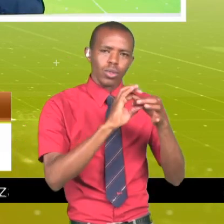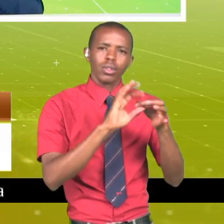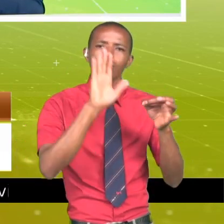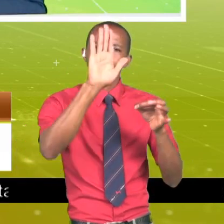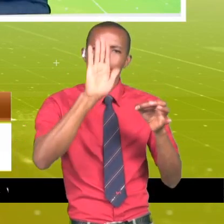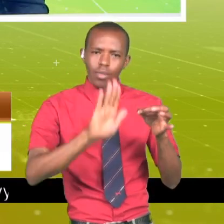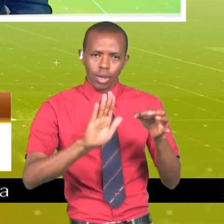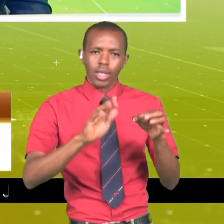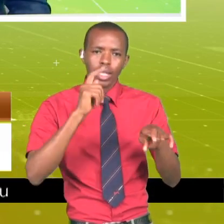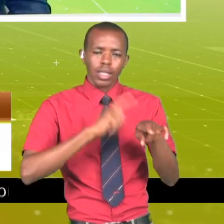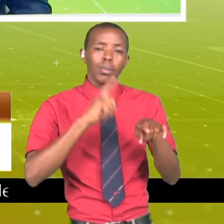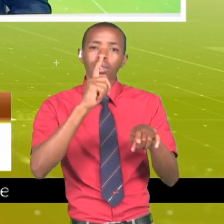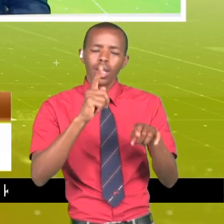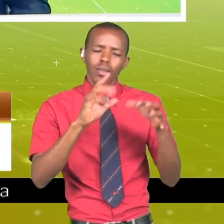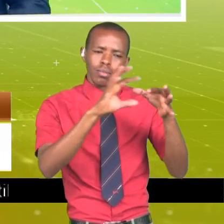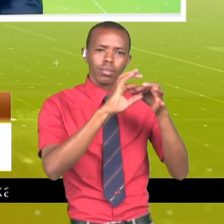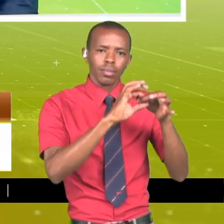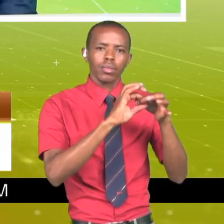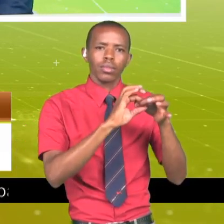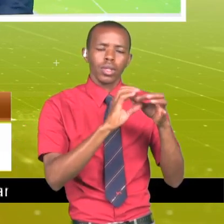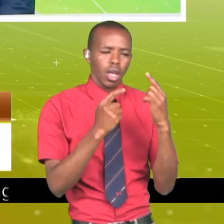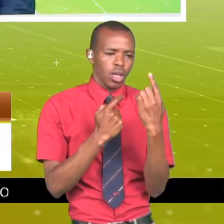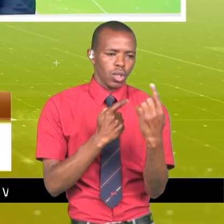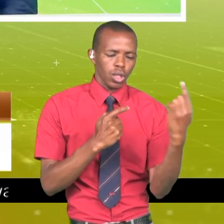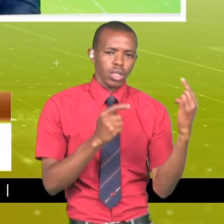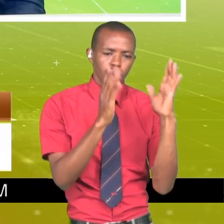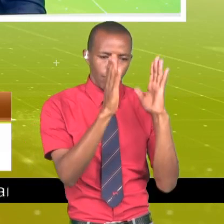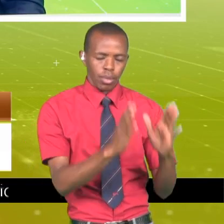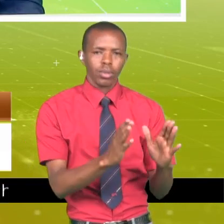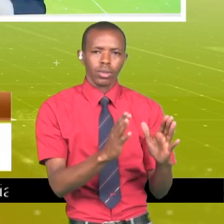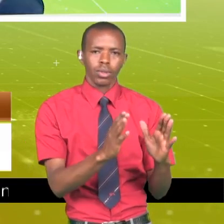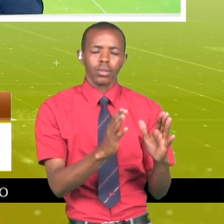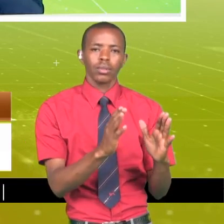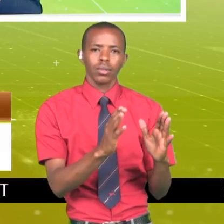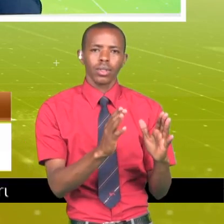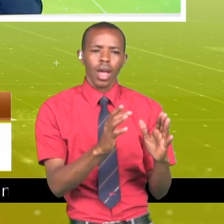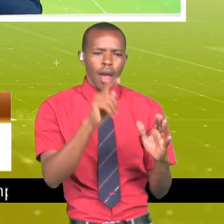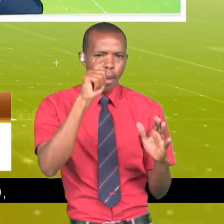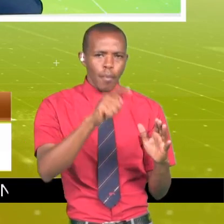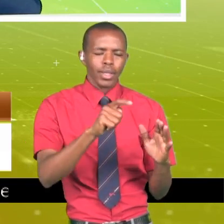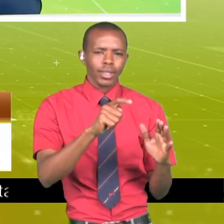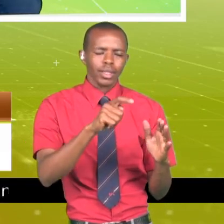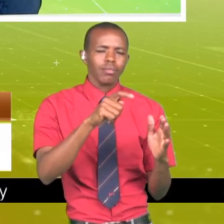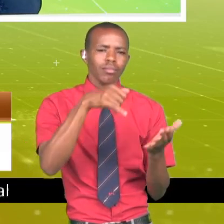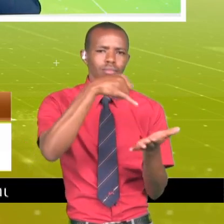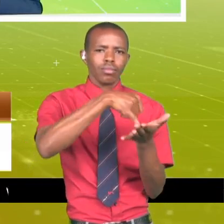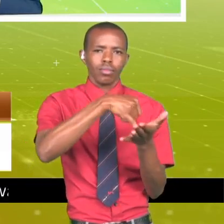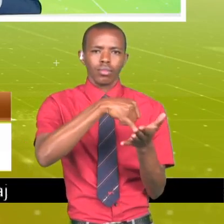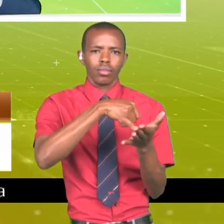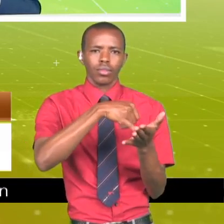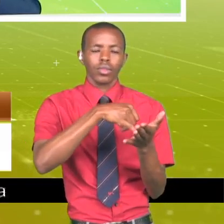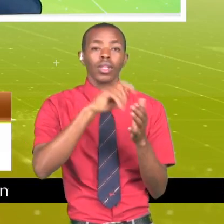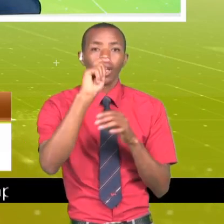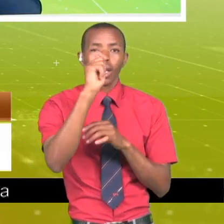ambapo tunasema tunataka kuwa na umoja, kila mkenya maali popote pale hako anafaa kuzisho. Na katika